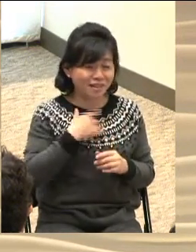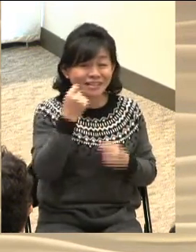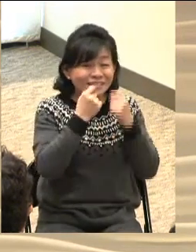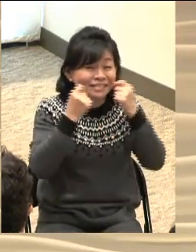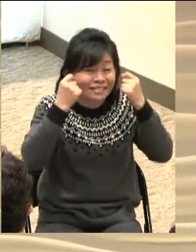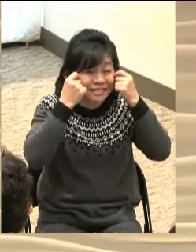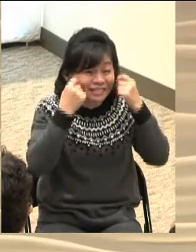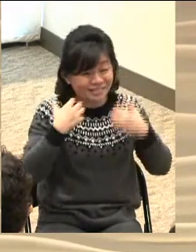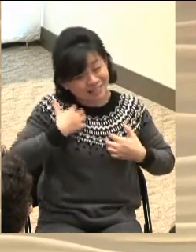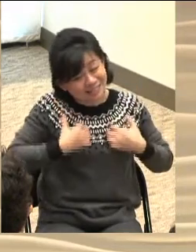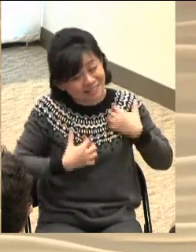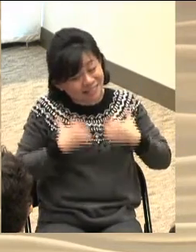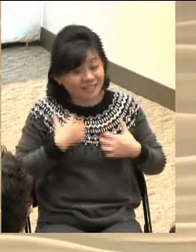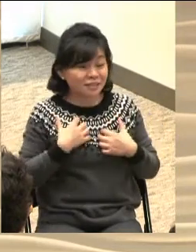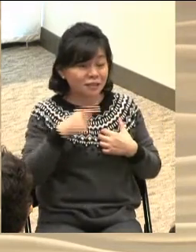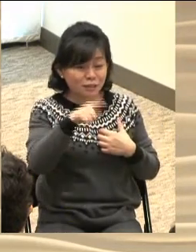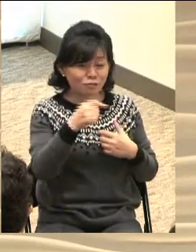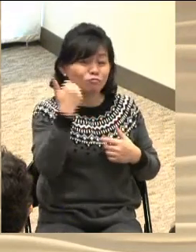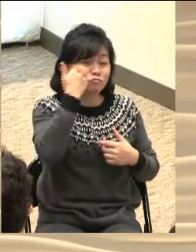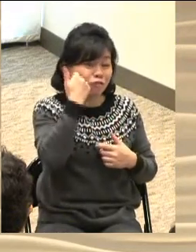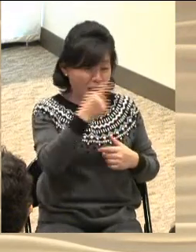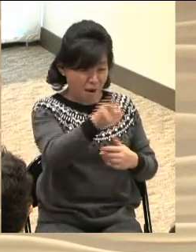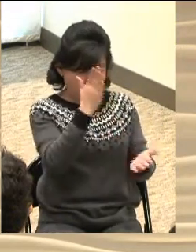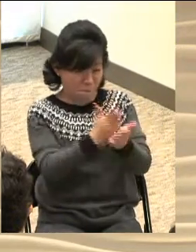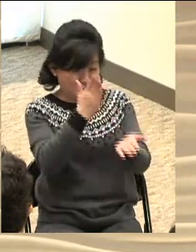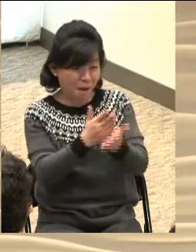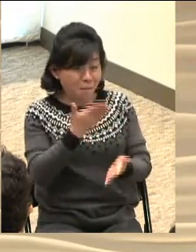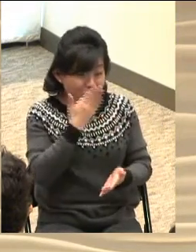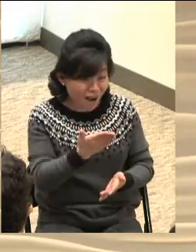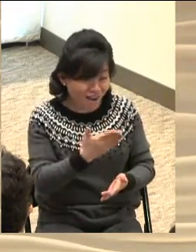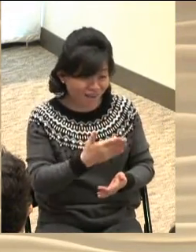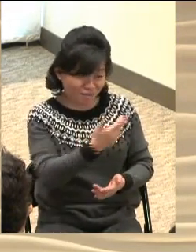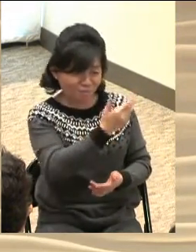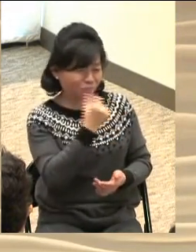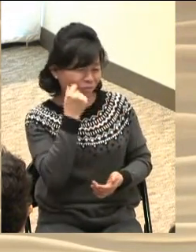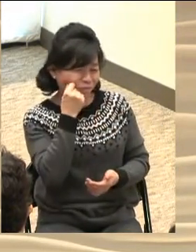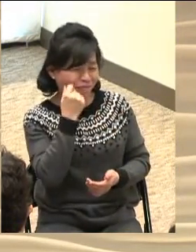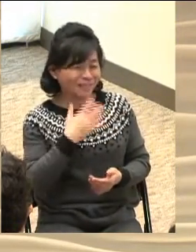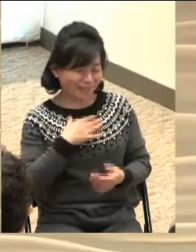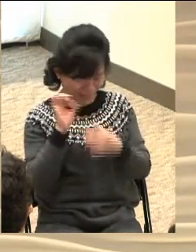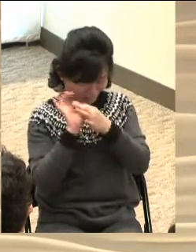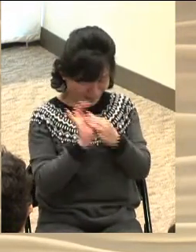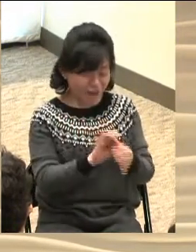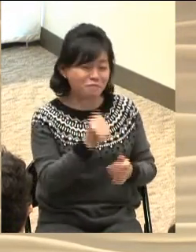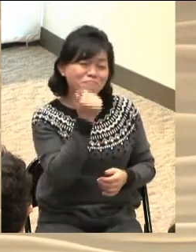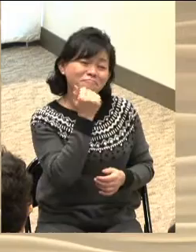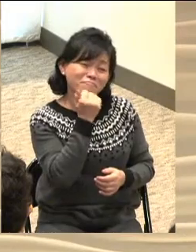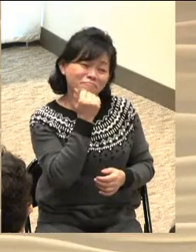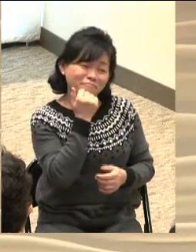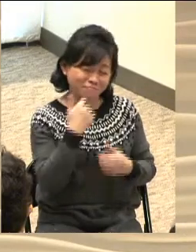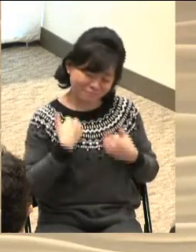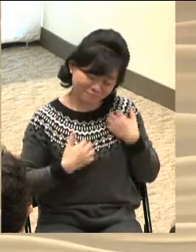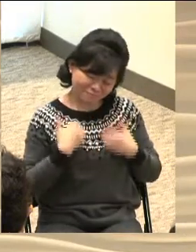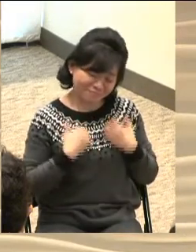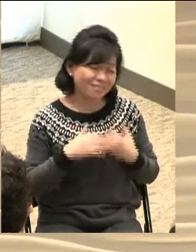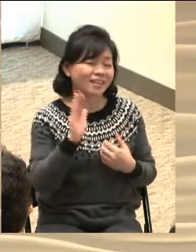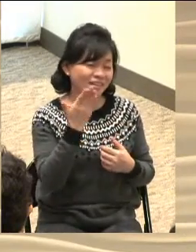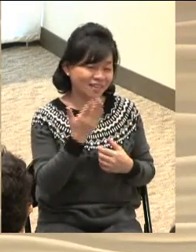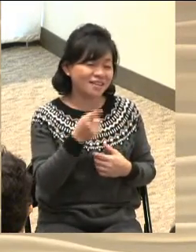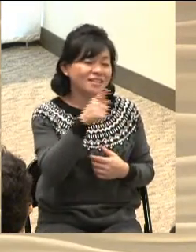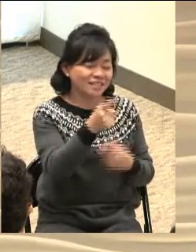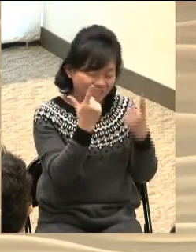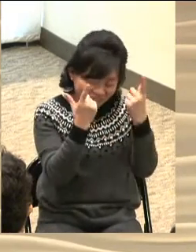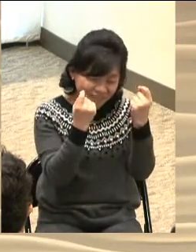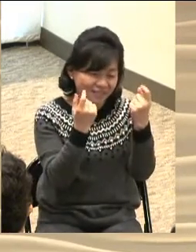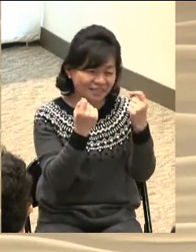성령이 주시는 기쁨의 특징입니다 성령님이 주시는 기쁨은 세상의 상황 문제 조건들이 막을 수